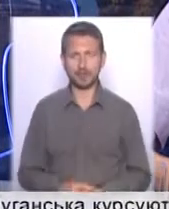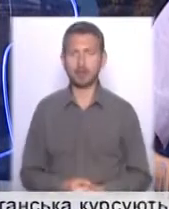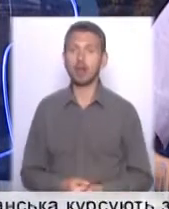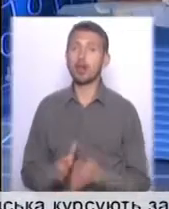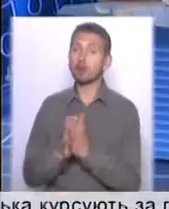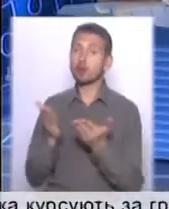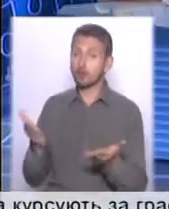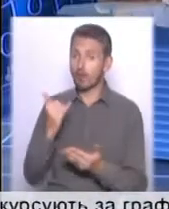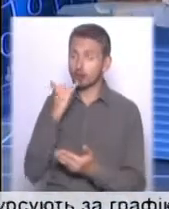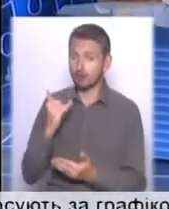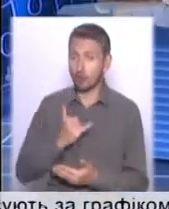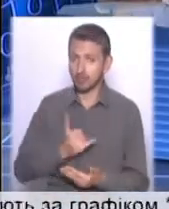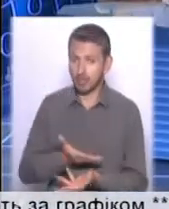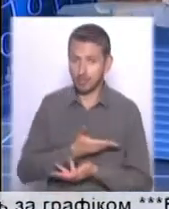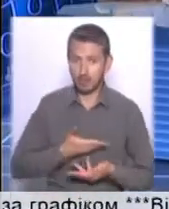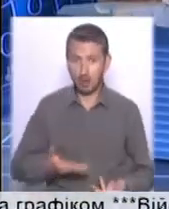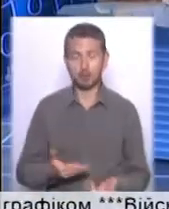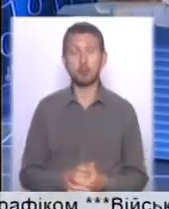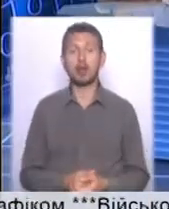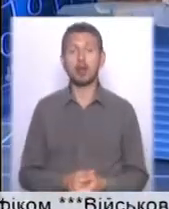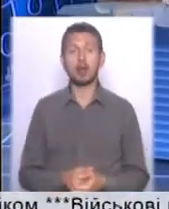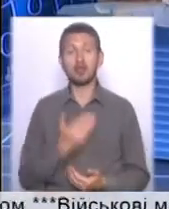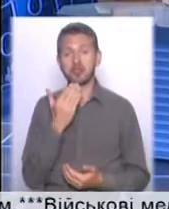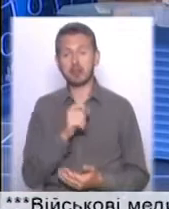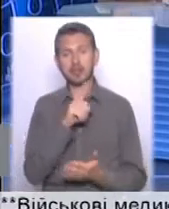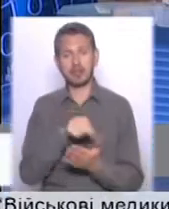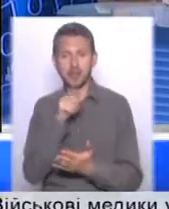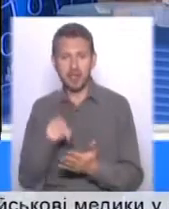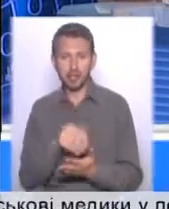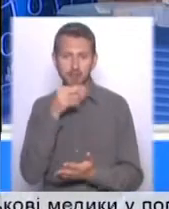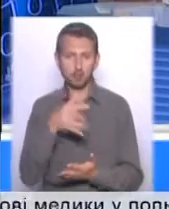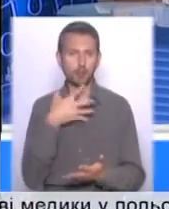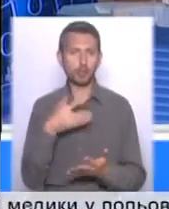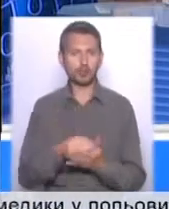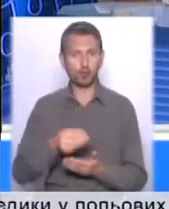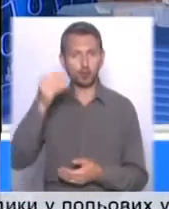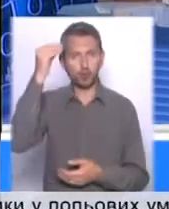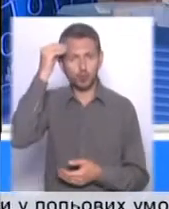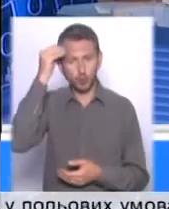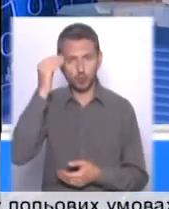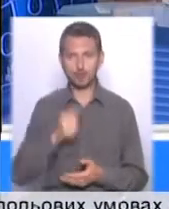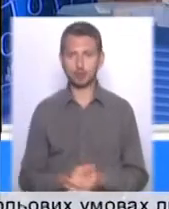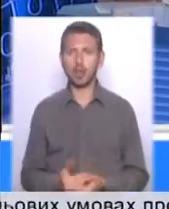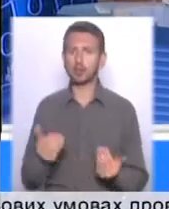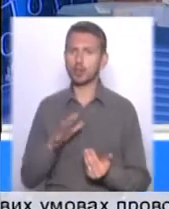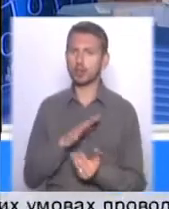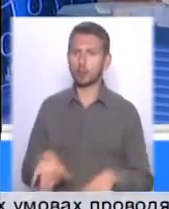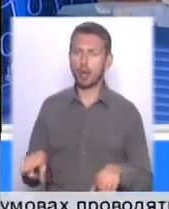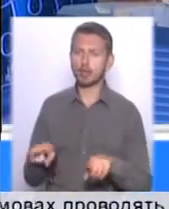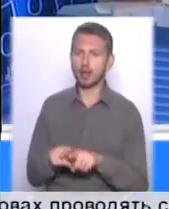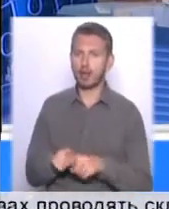наших глядачів долучатися. 223-09-71, будь ласка, ставте запитання, висловлюйте свою думку. Сьогодні була така